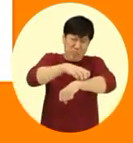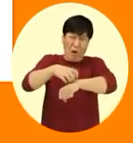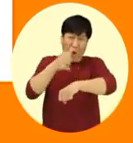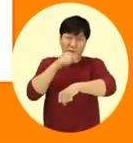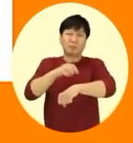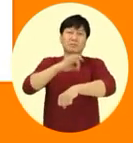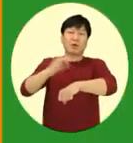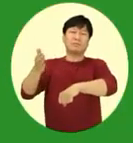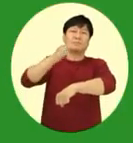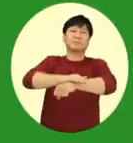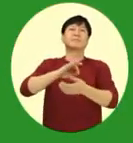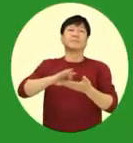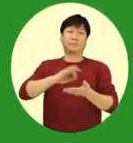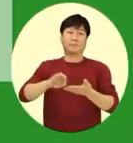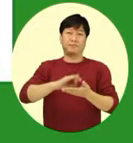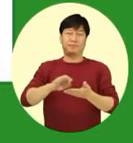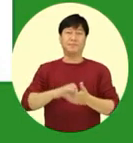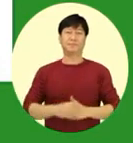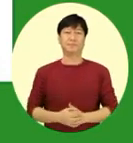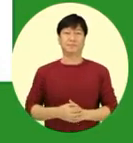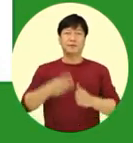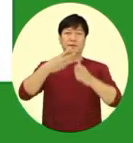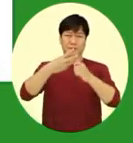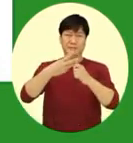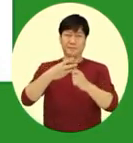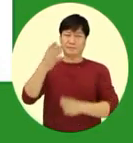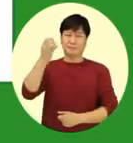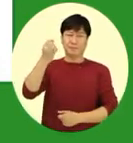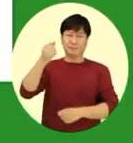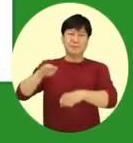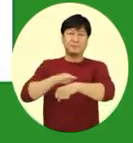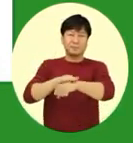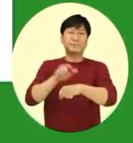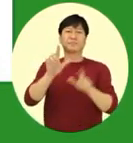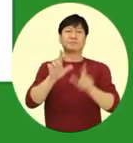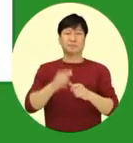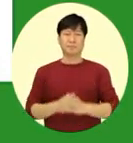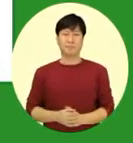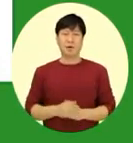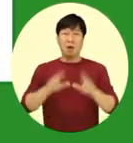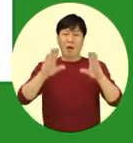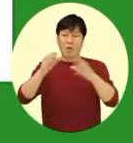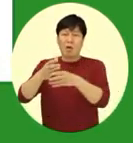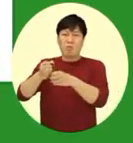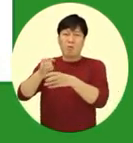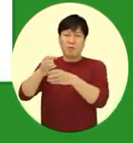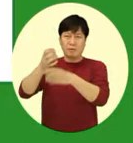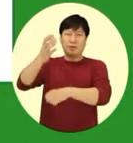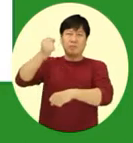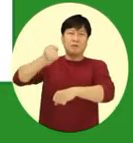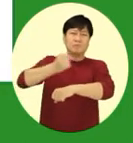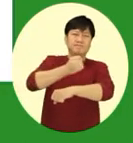제품입니다. 액체형 말랑말랑한 액체 덩어리인 계령태의 피복제로 상처